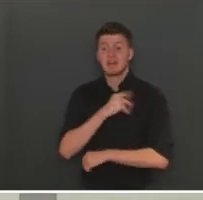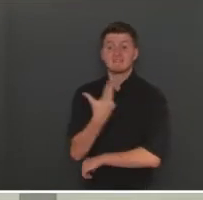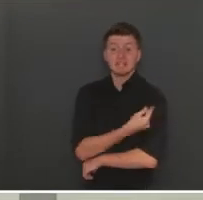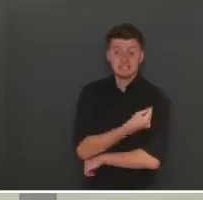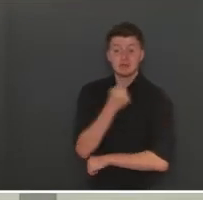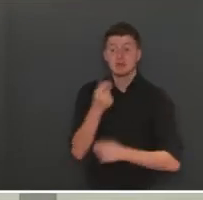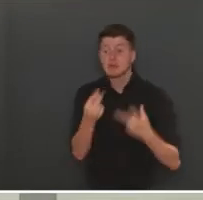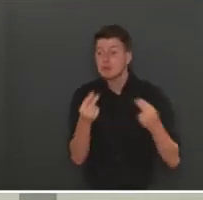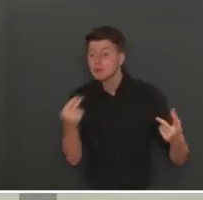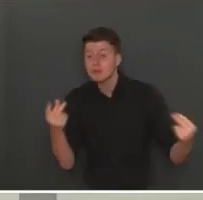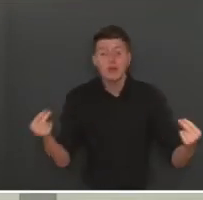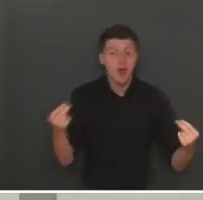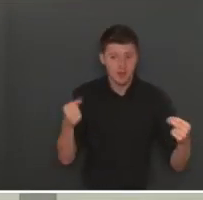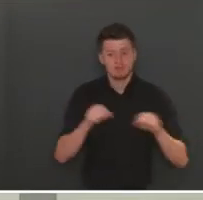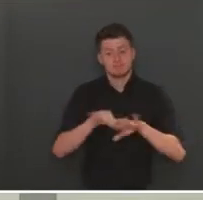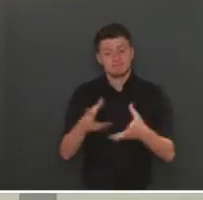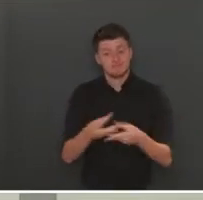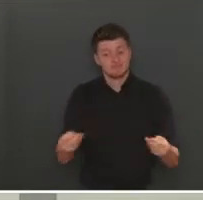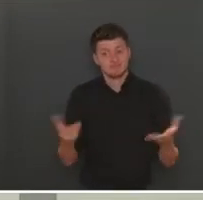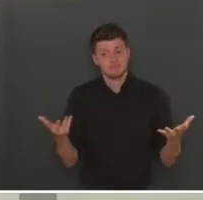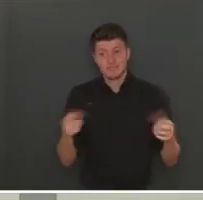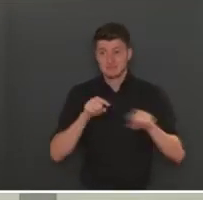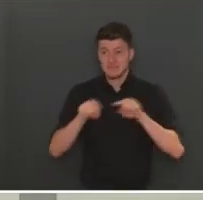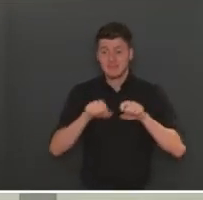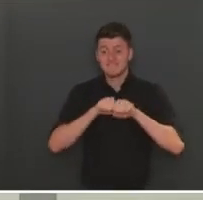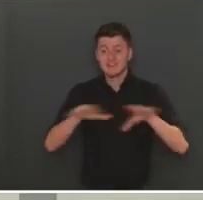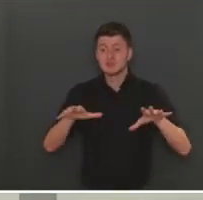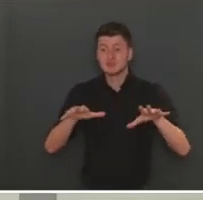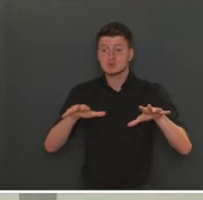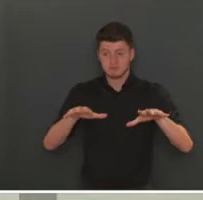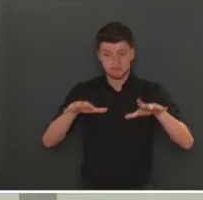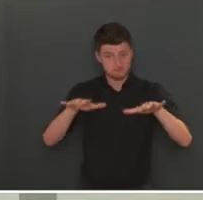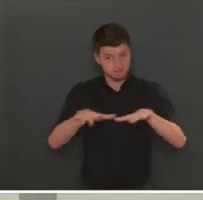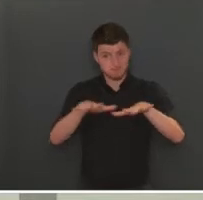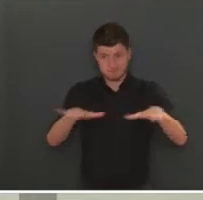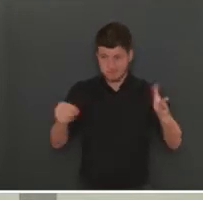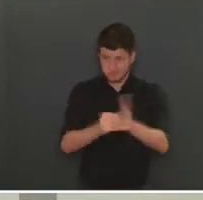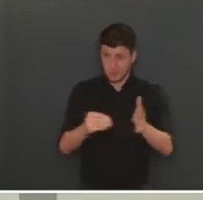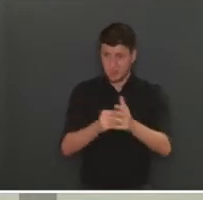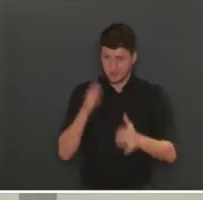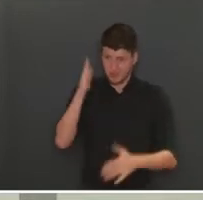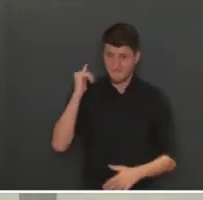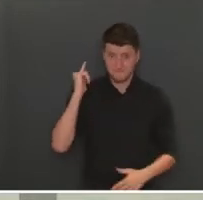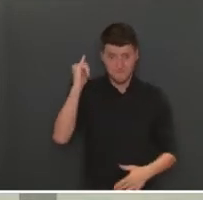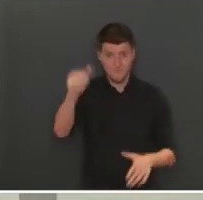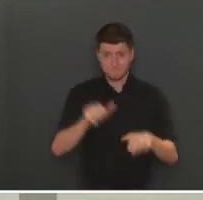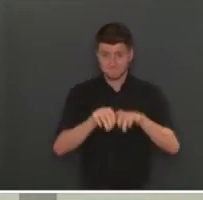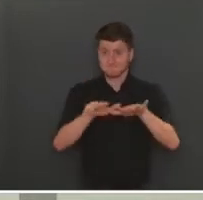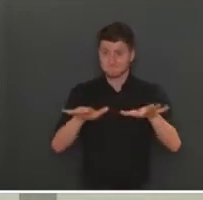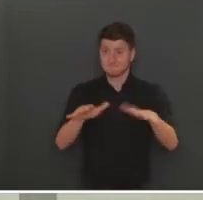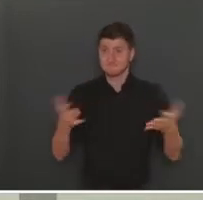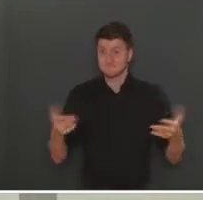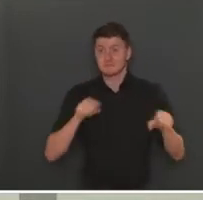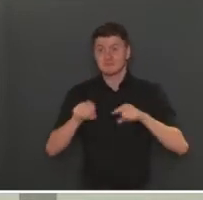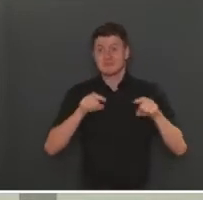Un vaccin qui devra pouvoir être administré à une grande partie de la population. Et le virus va continuer à circuler un certain temps